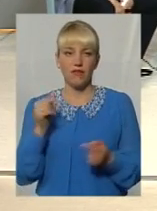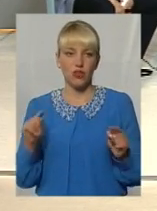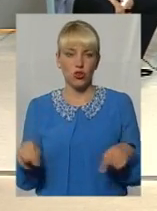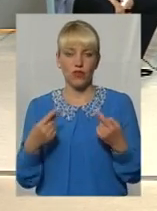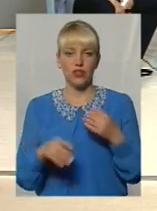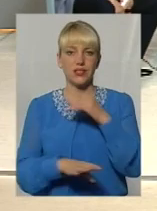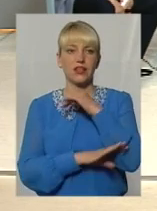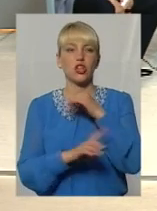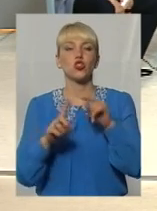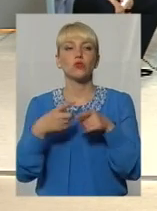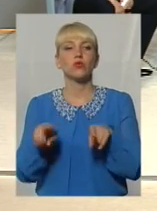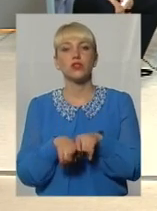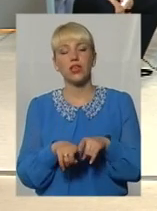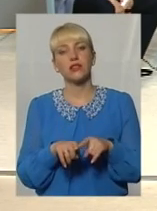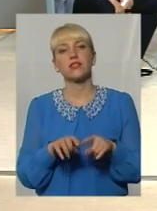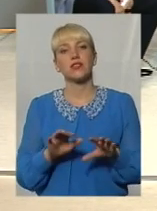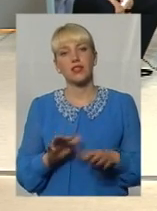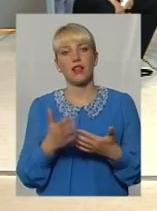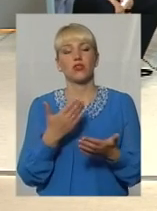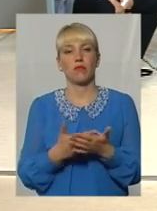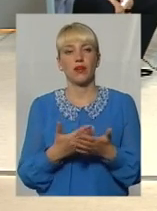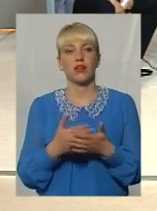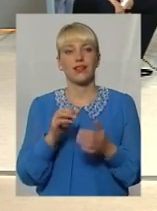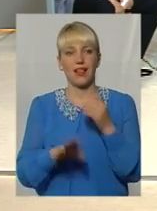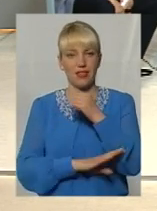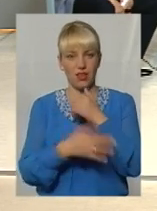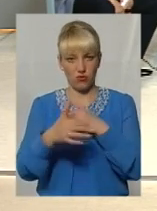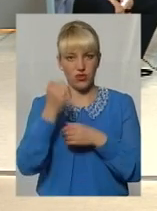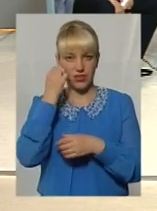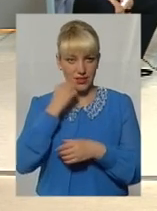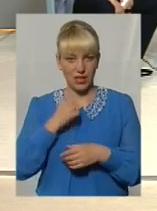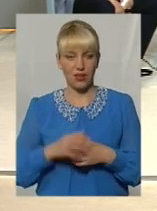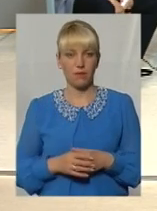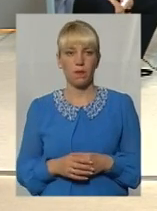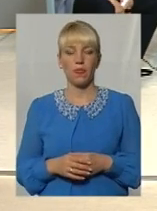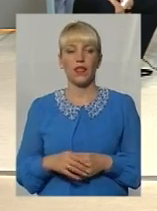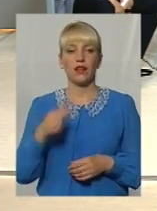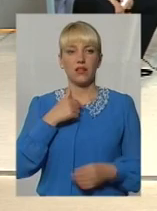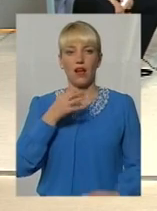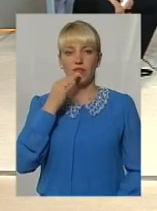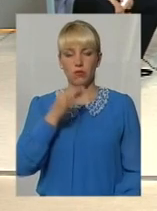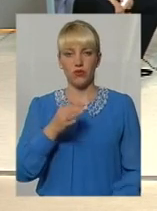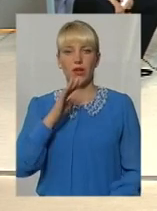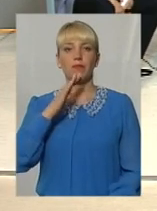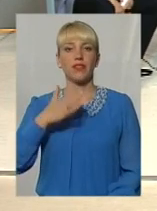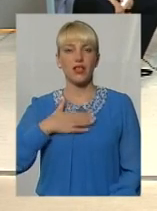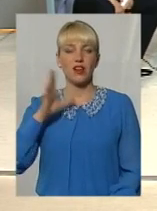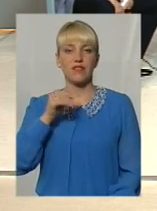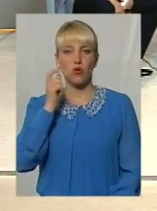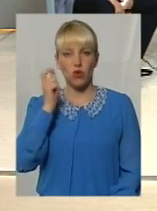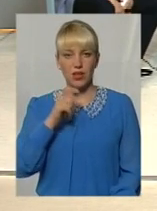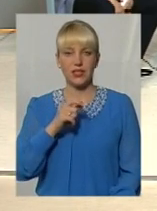дерево? Чи, ну, так склалося, дерево, можливо, було вже досить старим? Якщо можна, я скажу. Значить, наша всеукраїнська